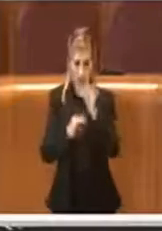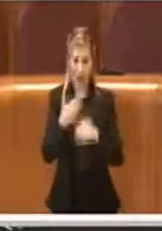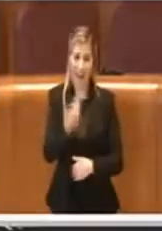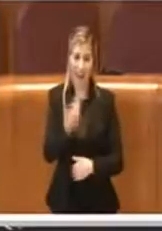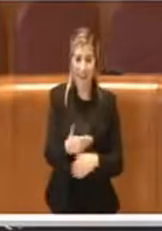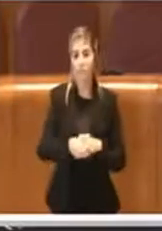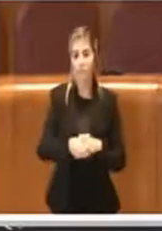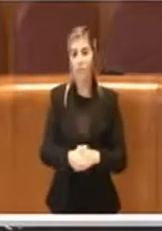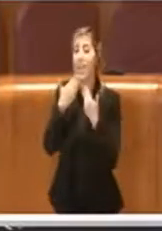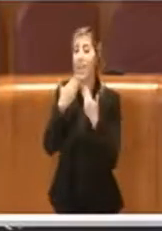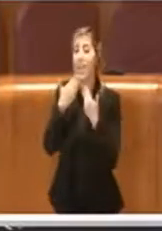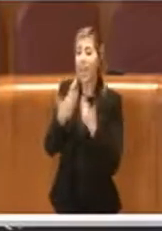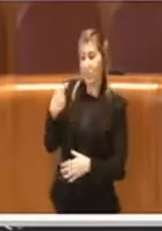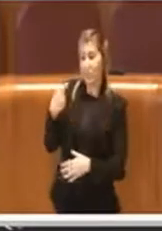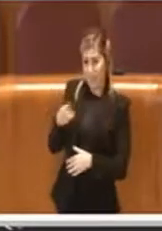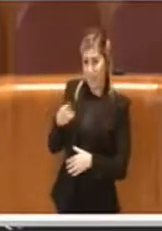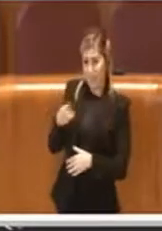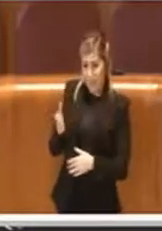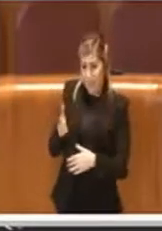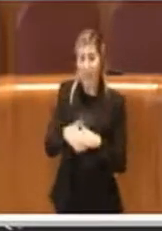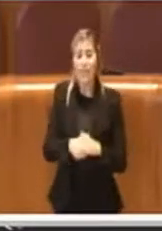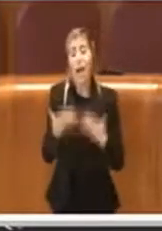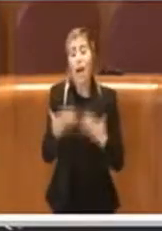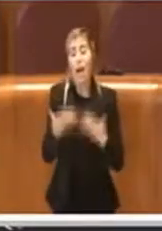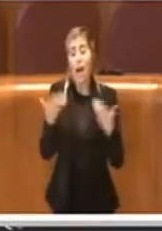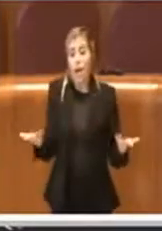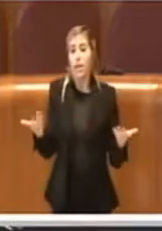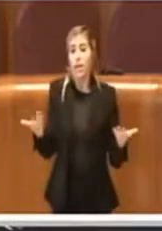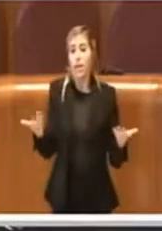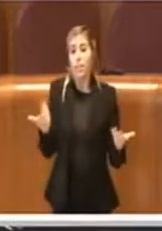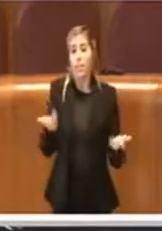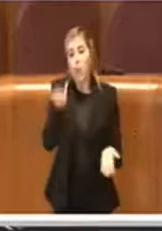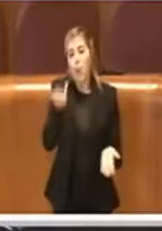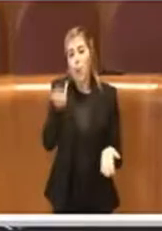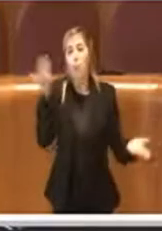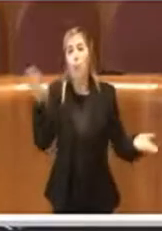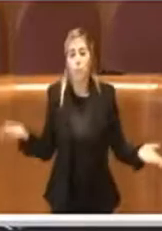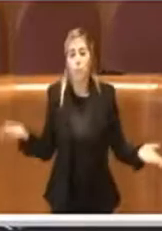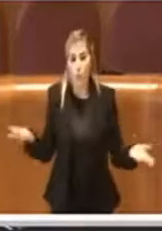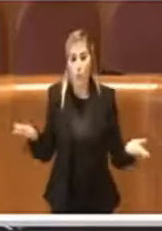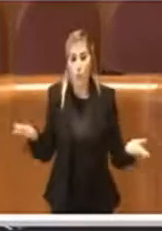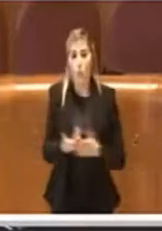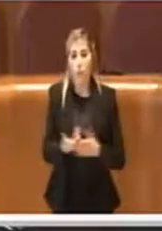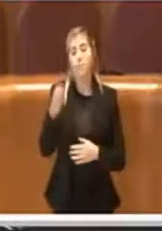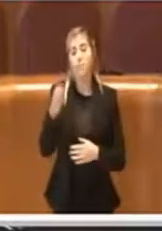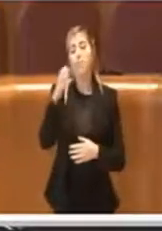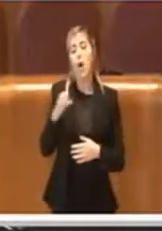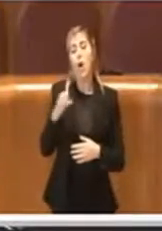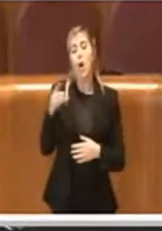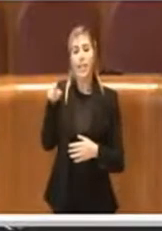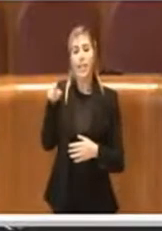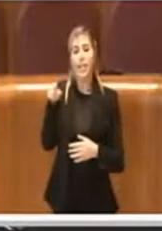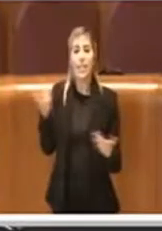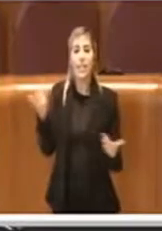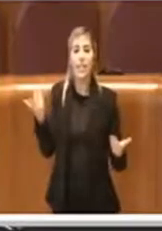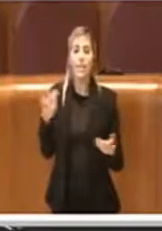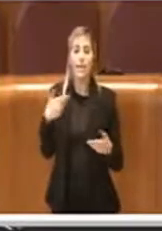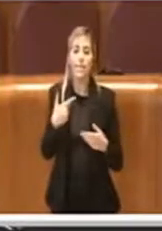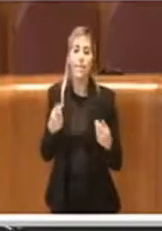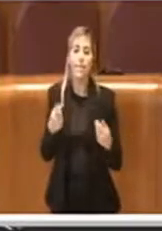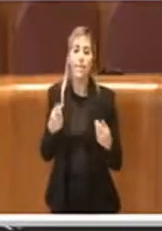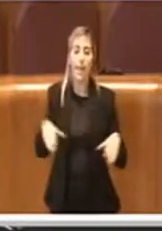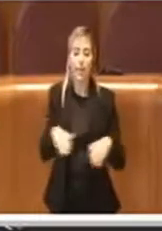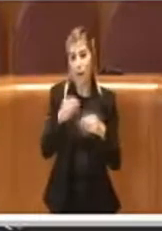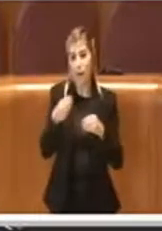Sì, grazie Presidente. Purtroppo il consigliere Corsetti invece di attenersi ai contenuti della Ribella ha